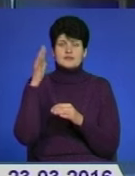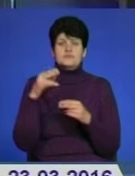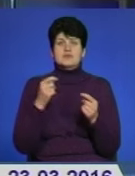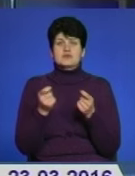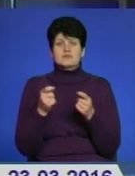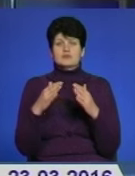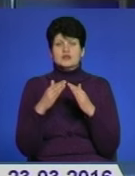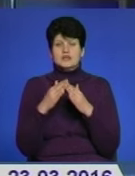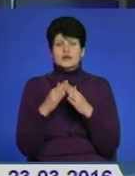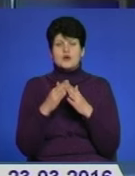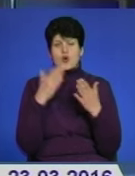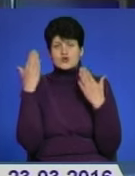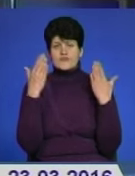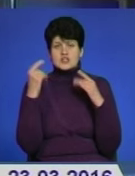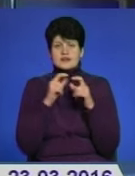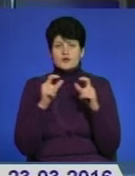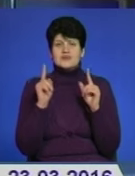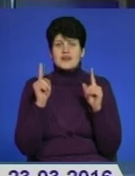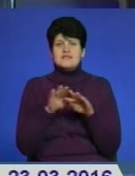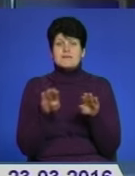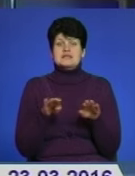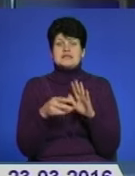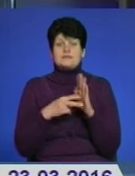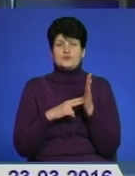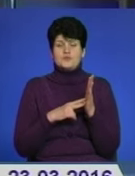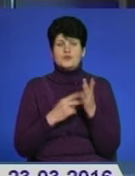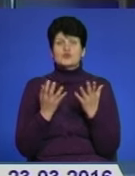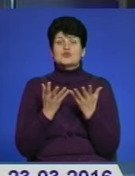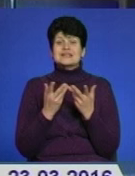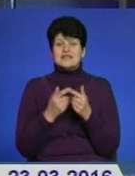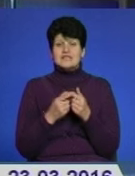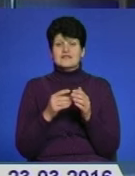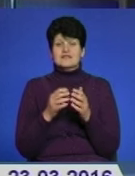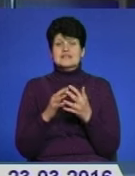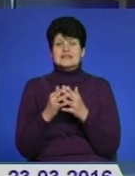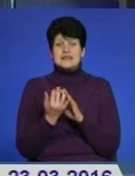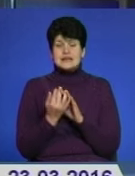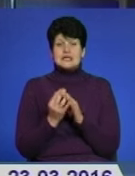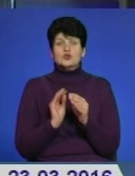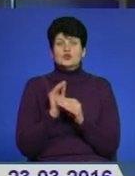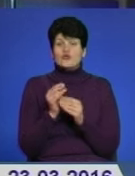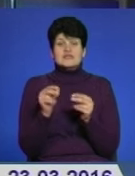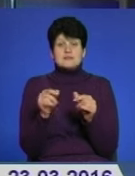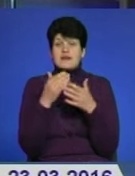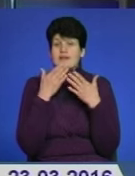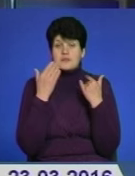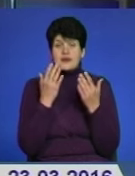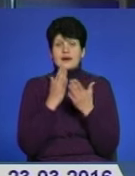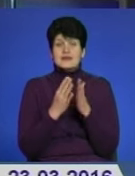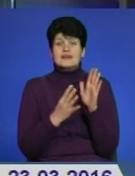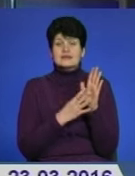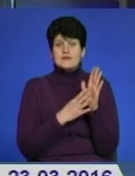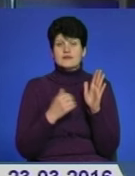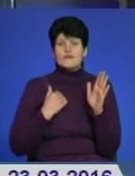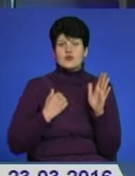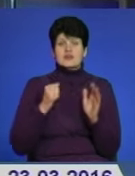розважальний та спортивний комплекс і навіть басейн запланований. Оскільки у селищі у резерві додаткових земель немає, а є дев'ятеро воїнів